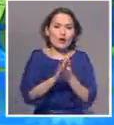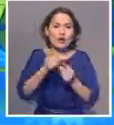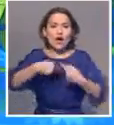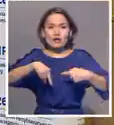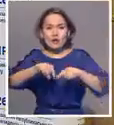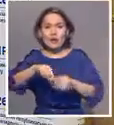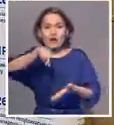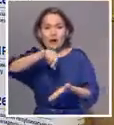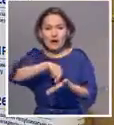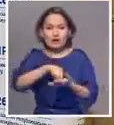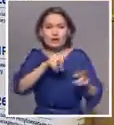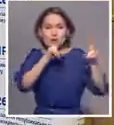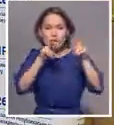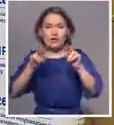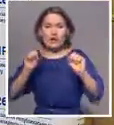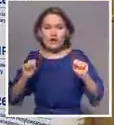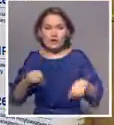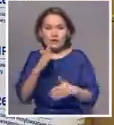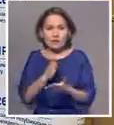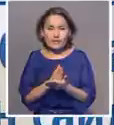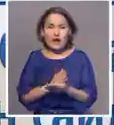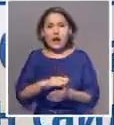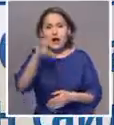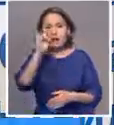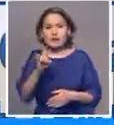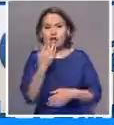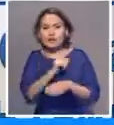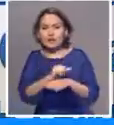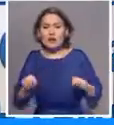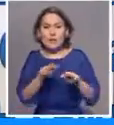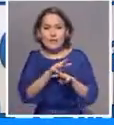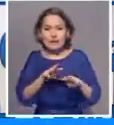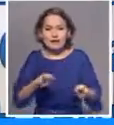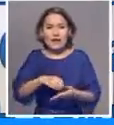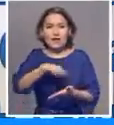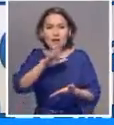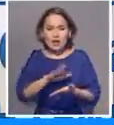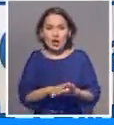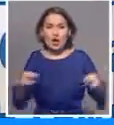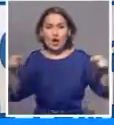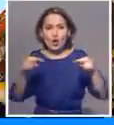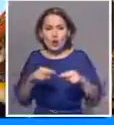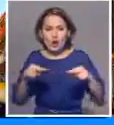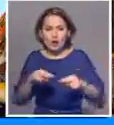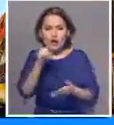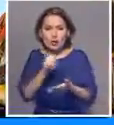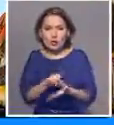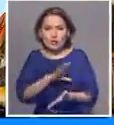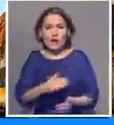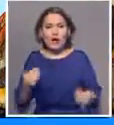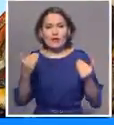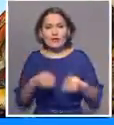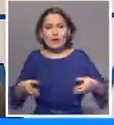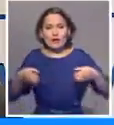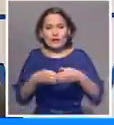сайысиын ауқан барысын байқауға толық мөмкіндігі бар. Ол үшін еліміздің сұртқыстер министерлігінде тұркелгендігі туралы көәлігі болу ұлға жет. Бүгінде